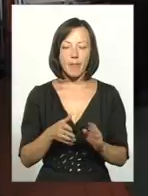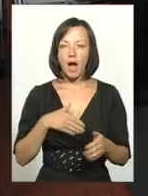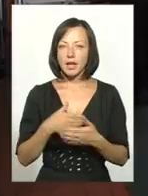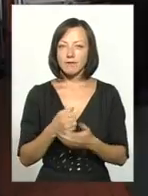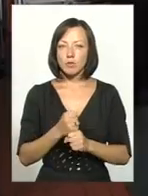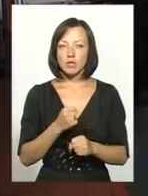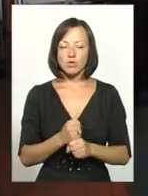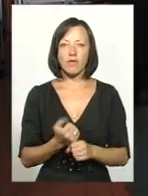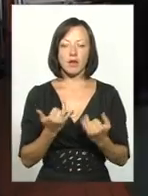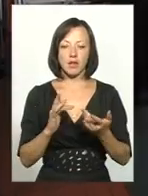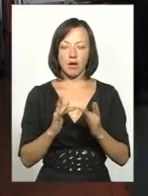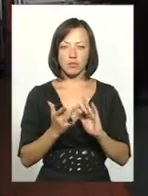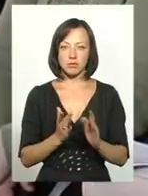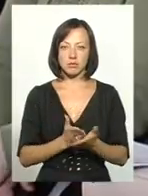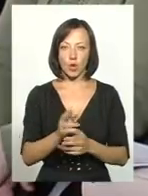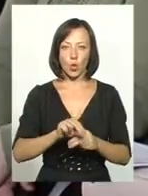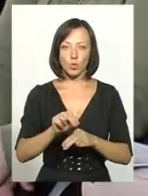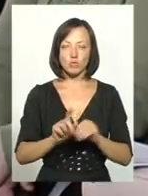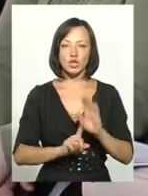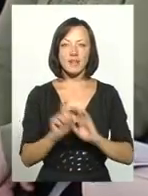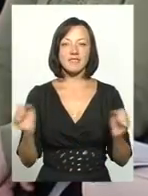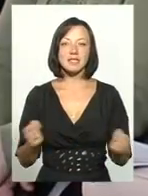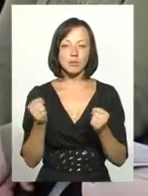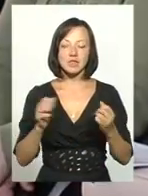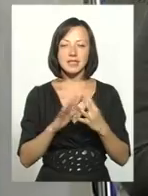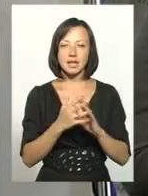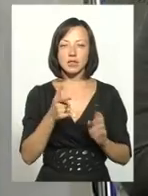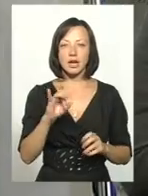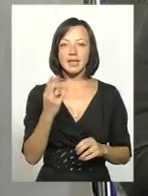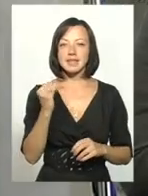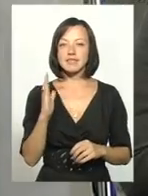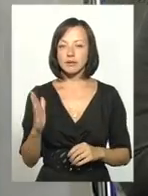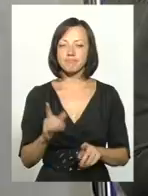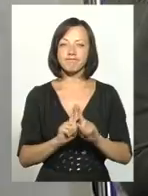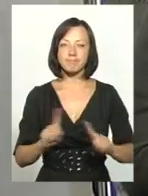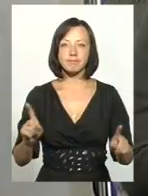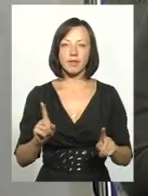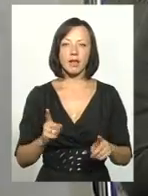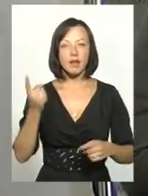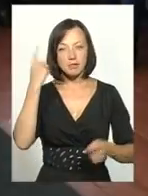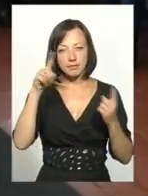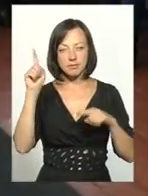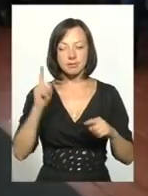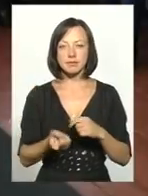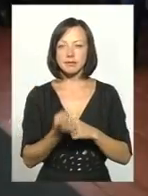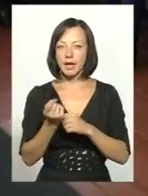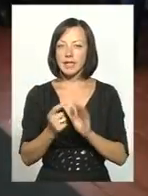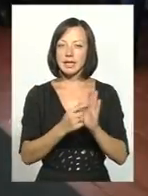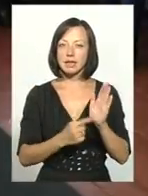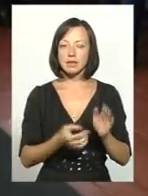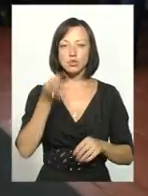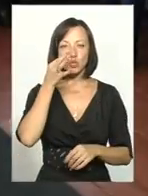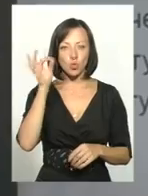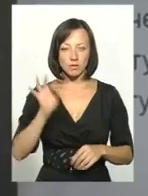працювати над онлайн-курсом почали ще взимку. Тоді селище Гриців стало своєрідною майстерною ідею. Поза як ділитись своїм